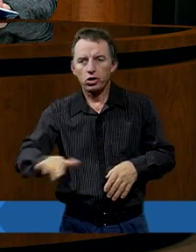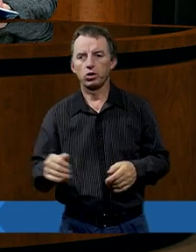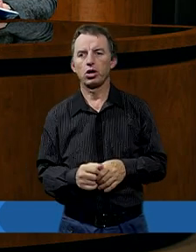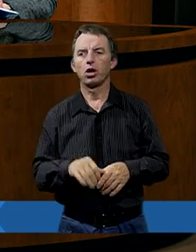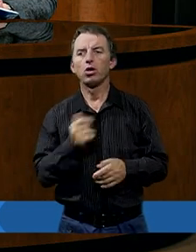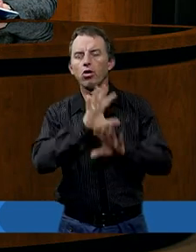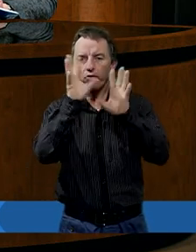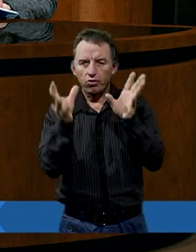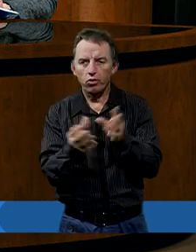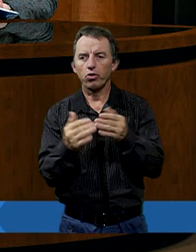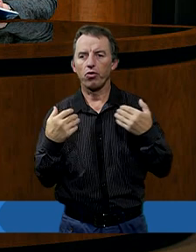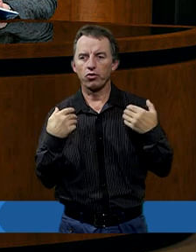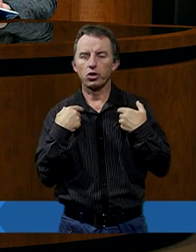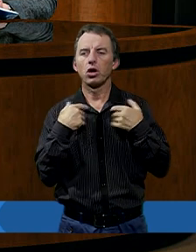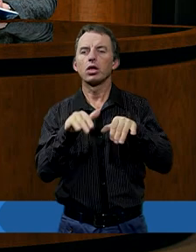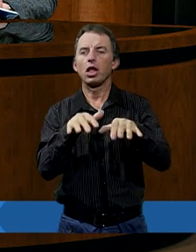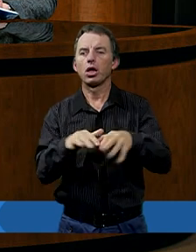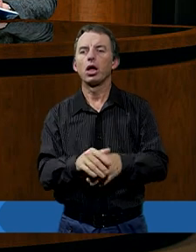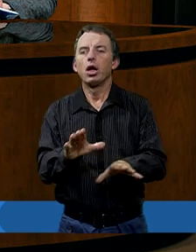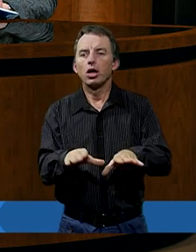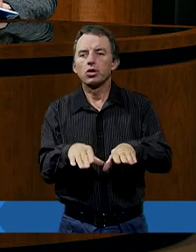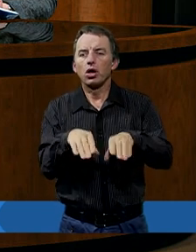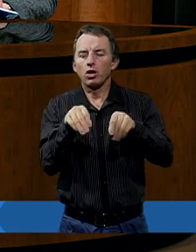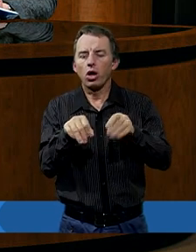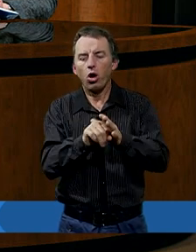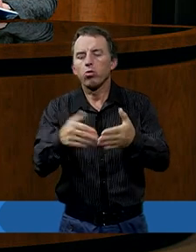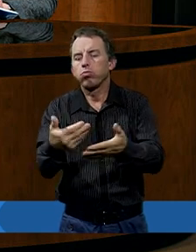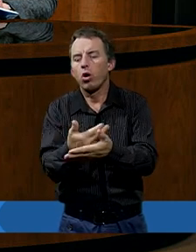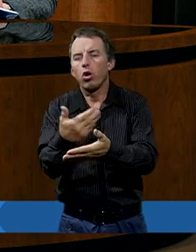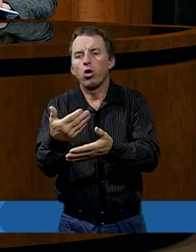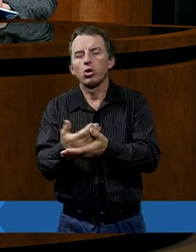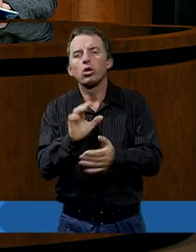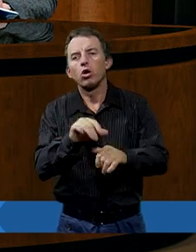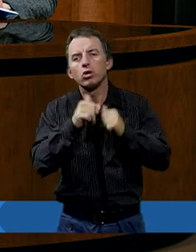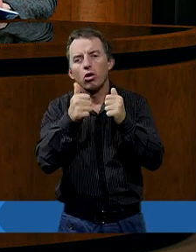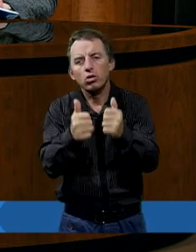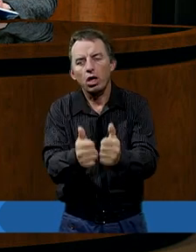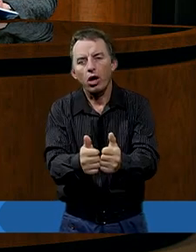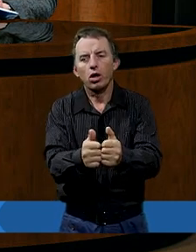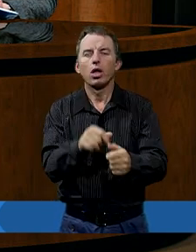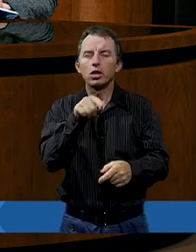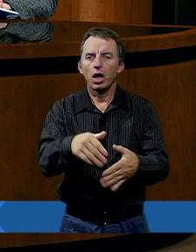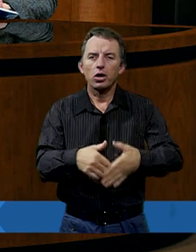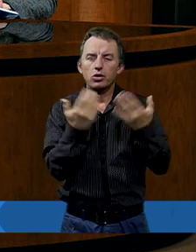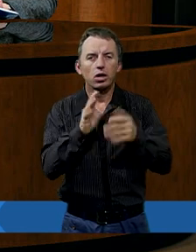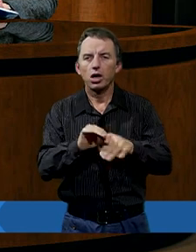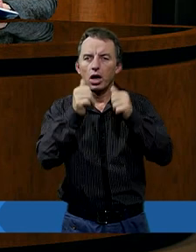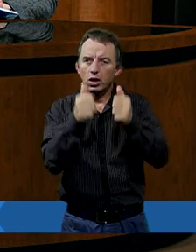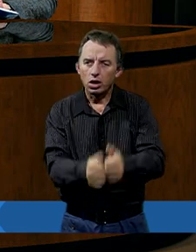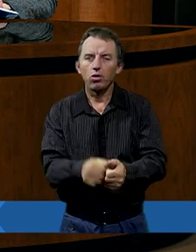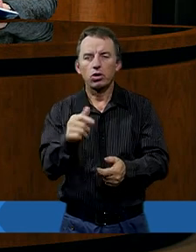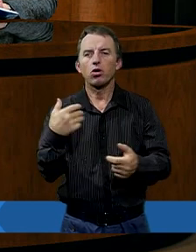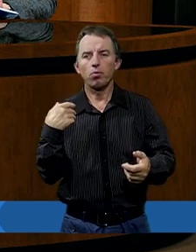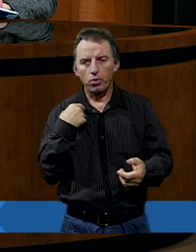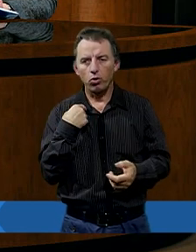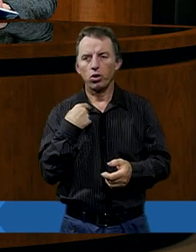było przede wszystkim zasadnicze. I zaczyna jakby od początku. Co się stało? Bodaj by ten dzień nie stał się, kiedy się